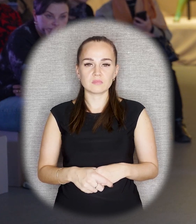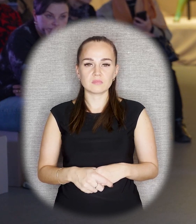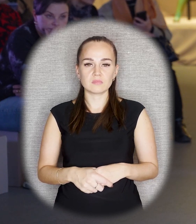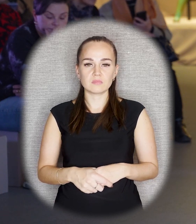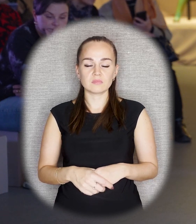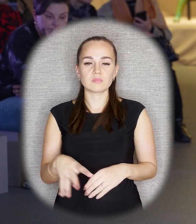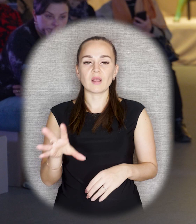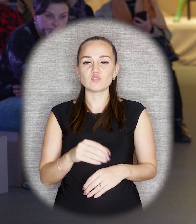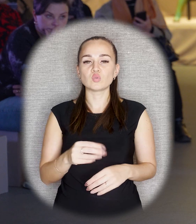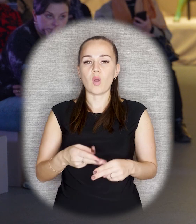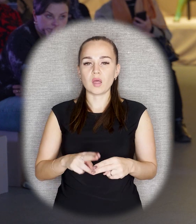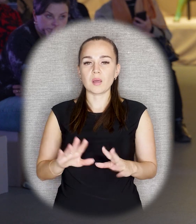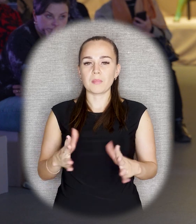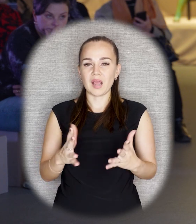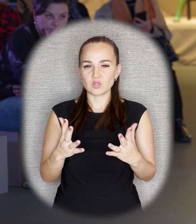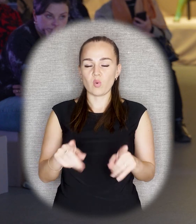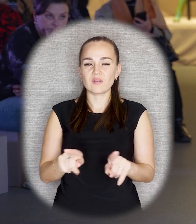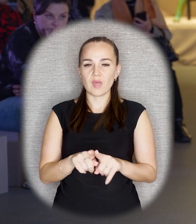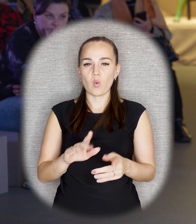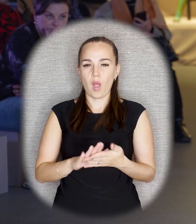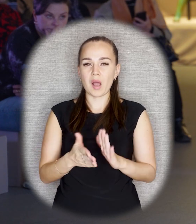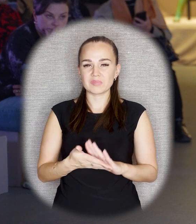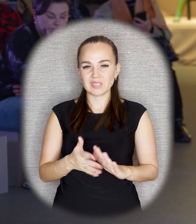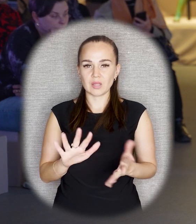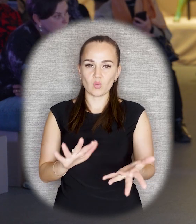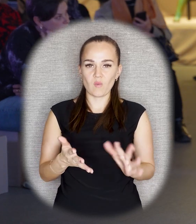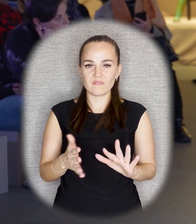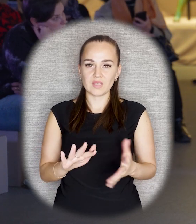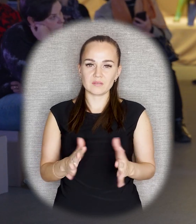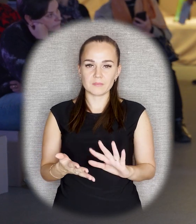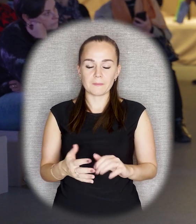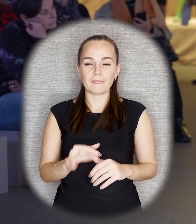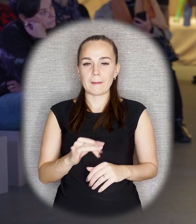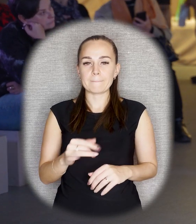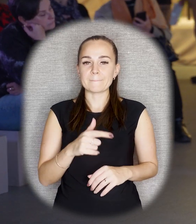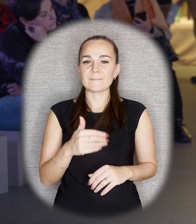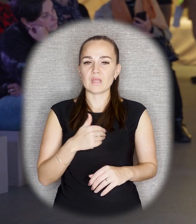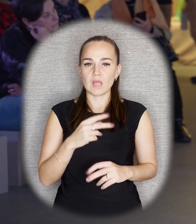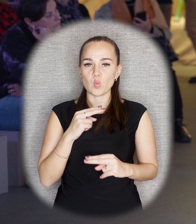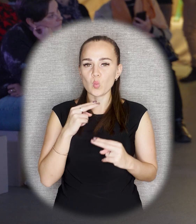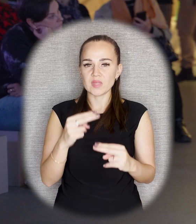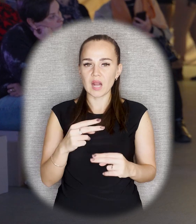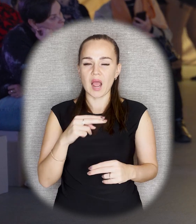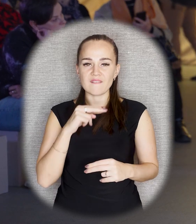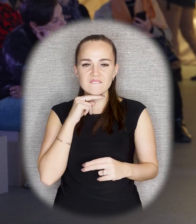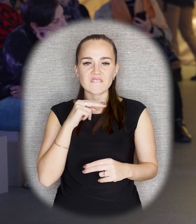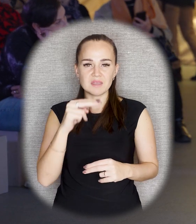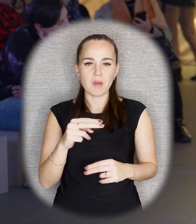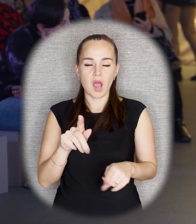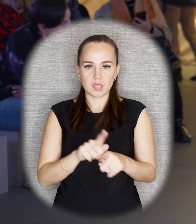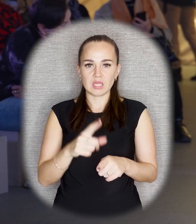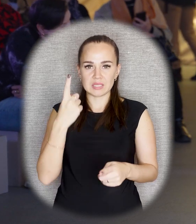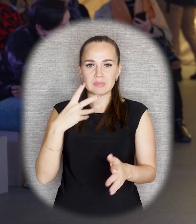Все это происходит в такой обстановке. Власть все равно считает важным уделять внимание таким символам, как